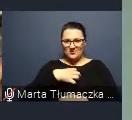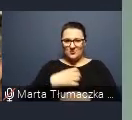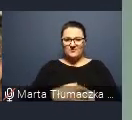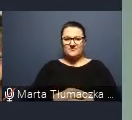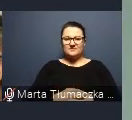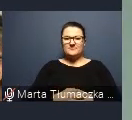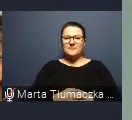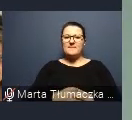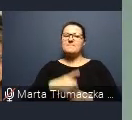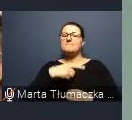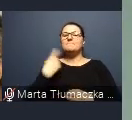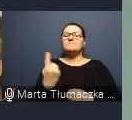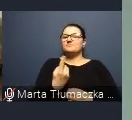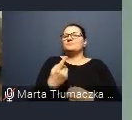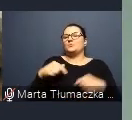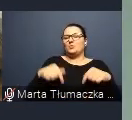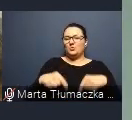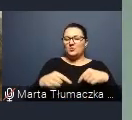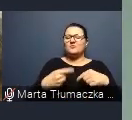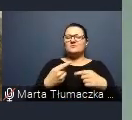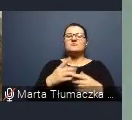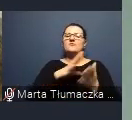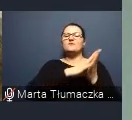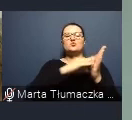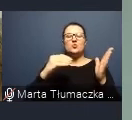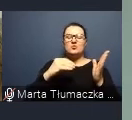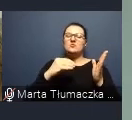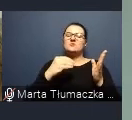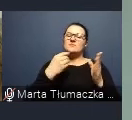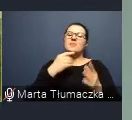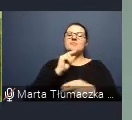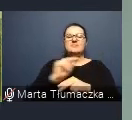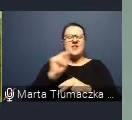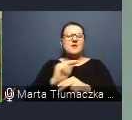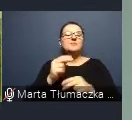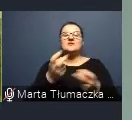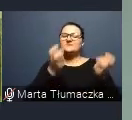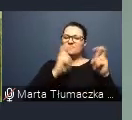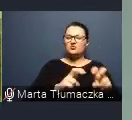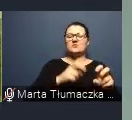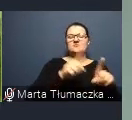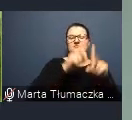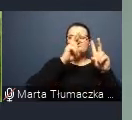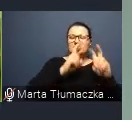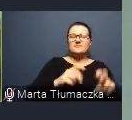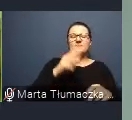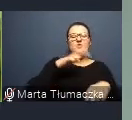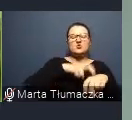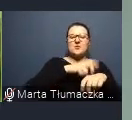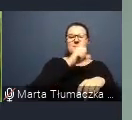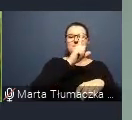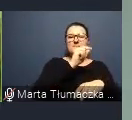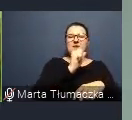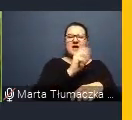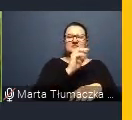Nasza placówka wzoruje się na modelu terapii stworzonym i przebadanym przez dr Patrysię Kranz i dr Lynn